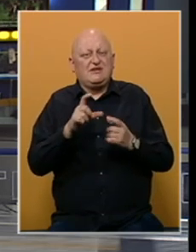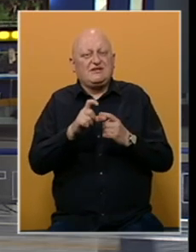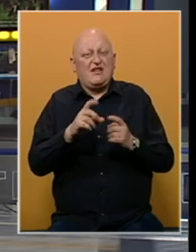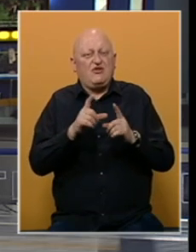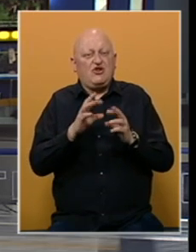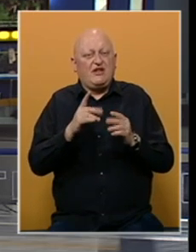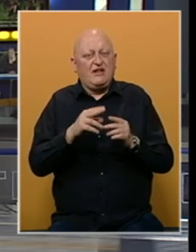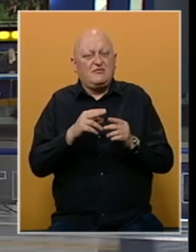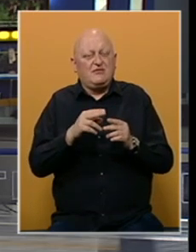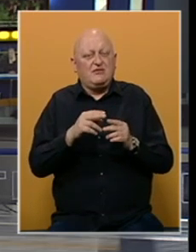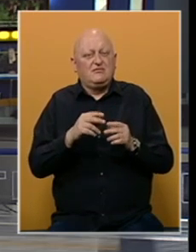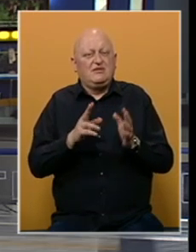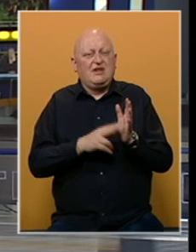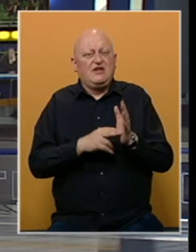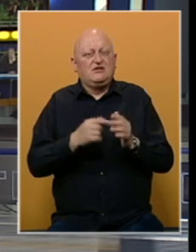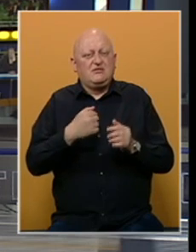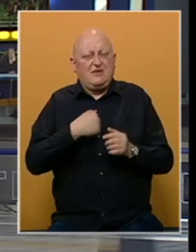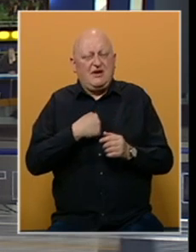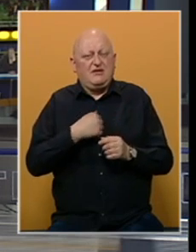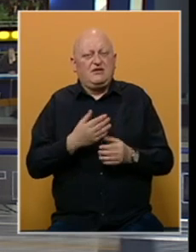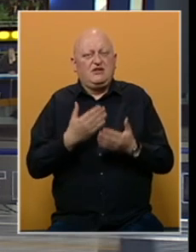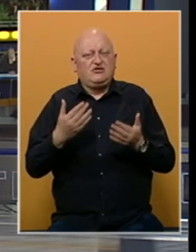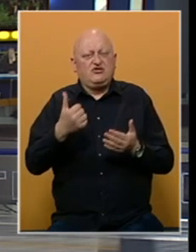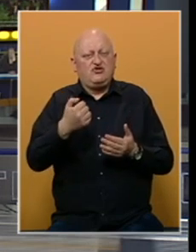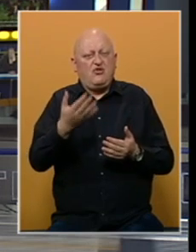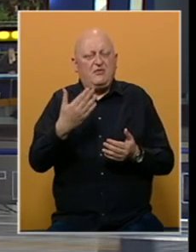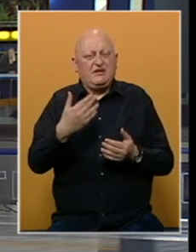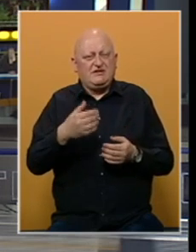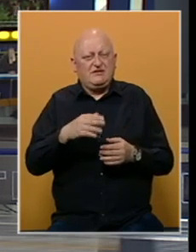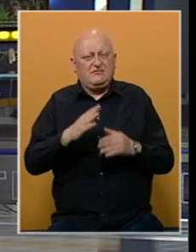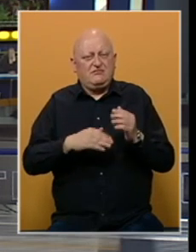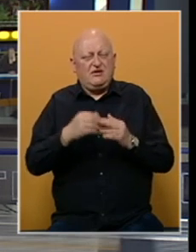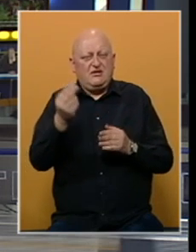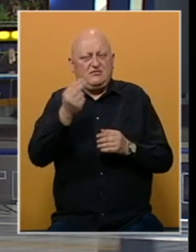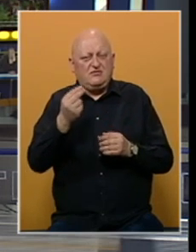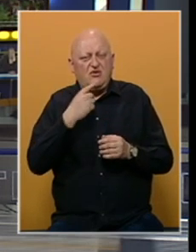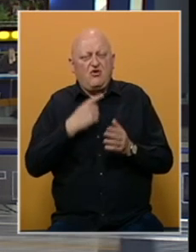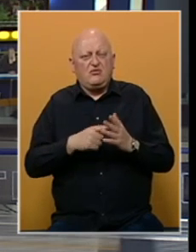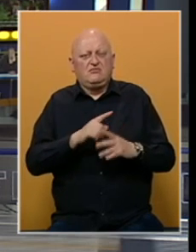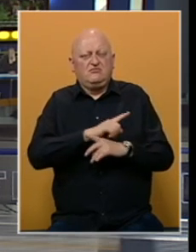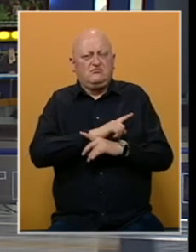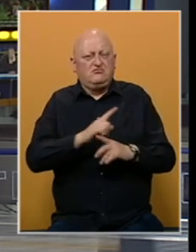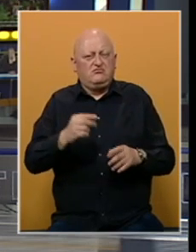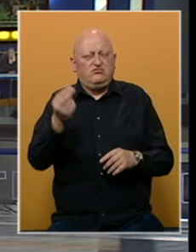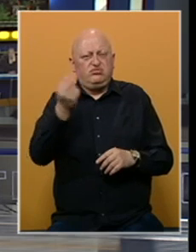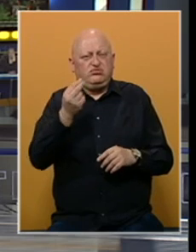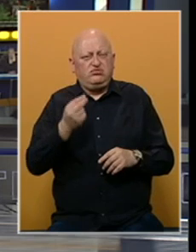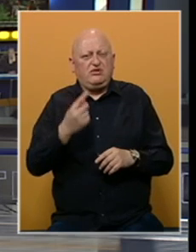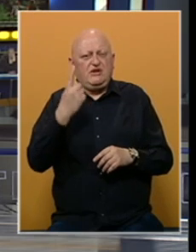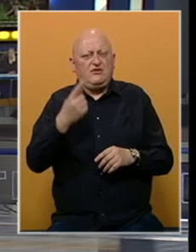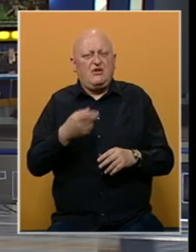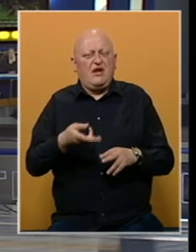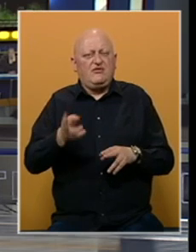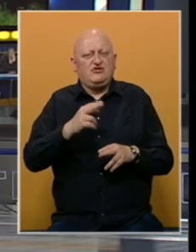Salvadora Dalija nad Realizam sam ja. Izloženo je 150 dijela koja prikazuju raznovrstnost stvaralaštva